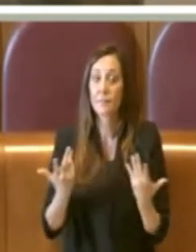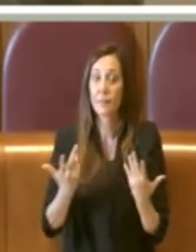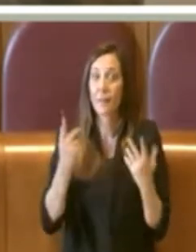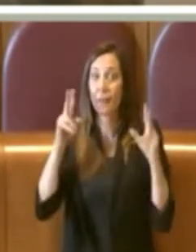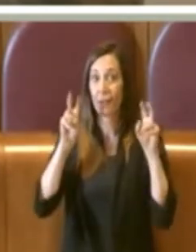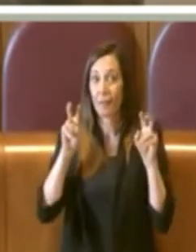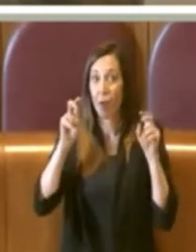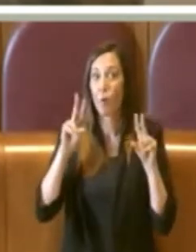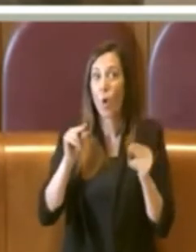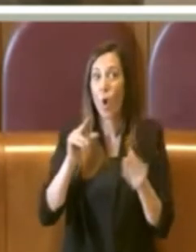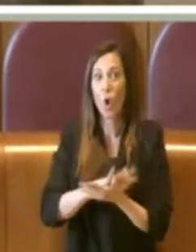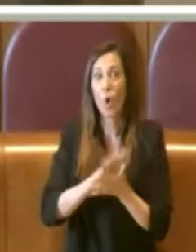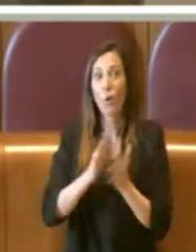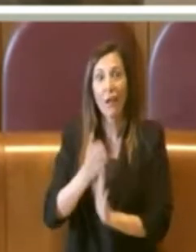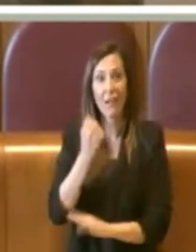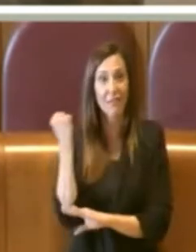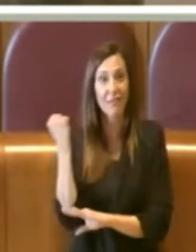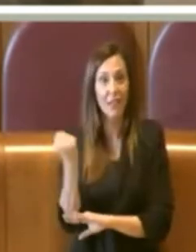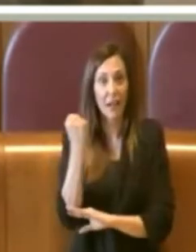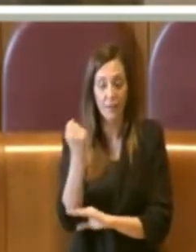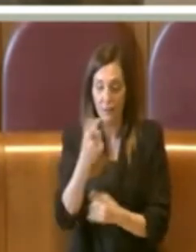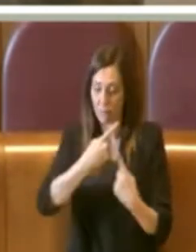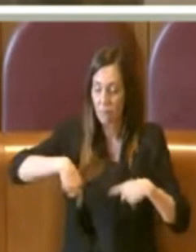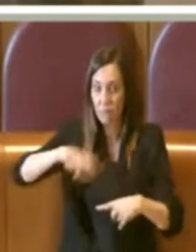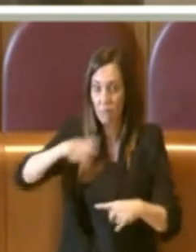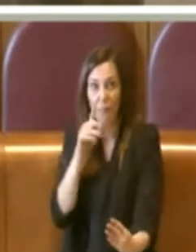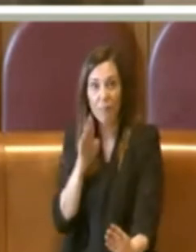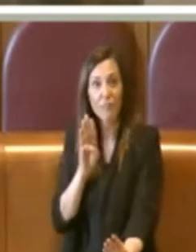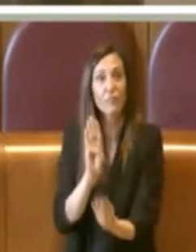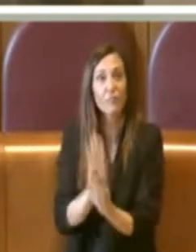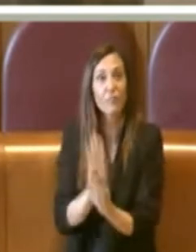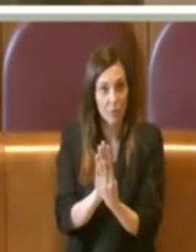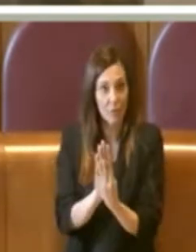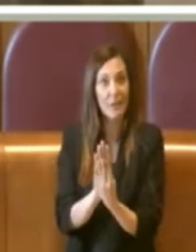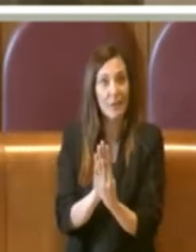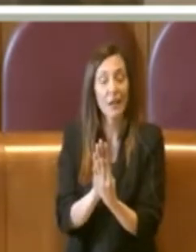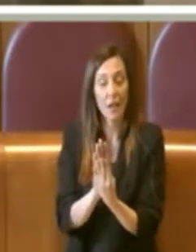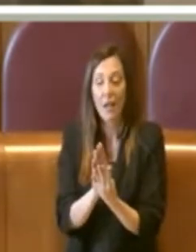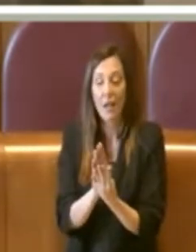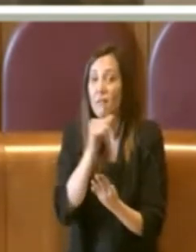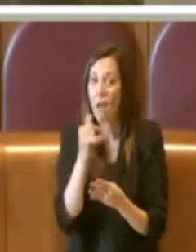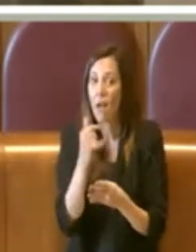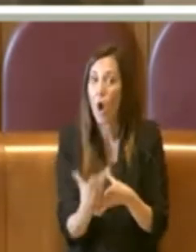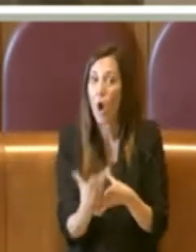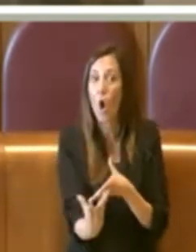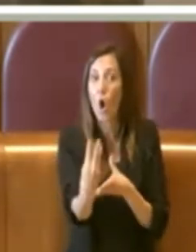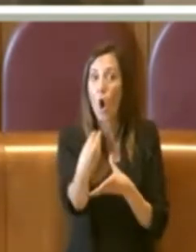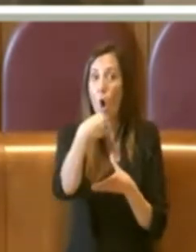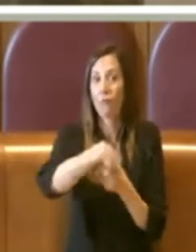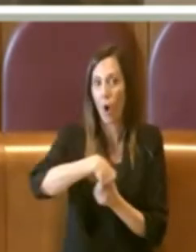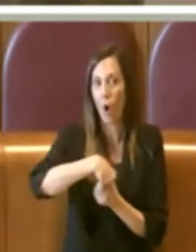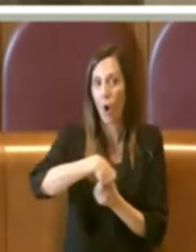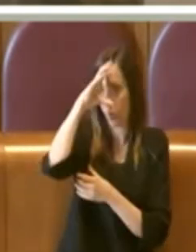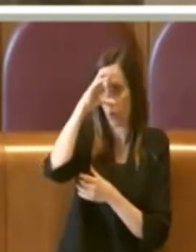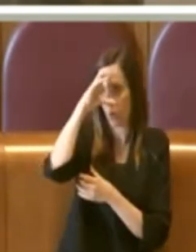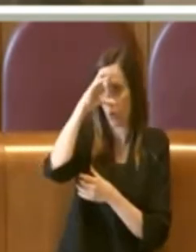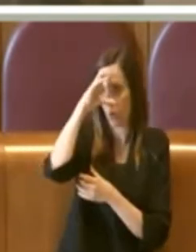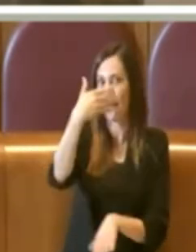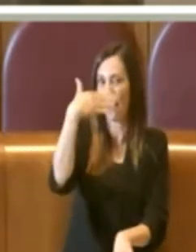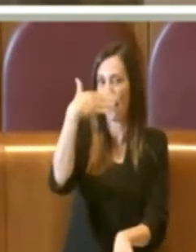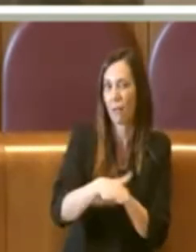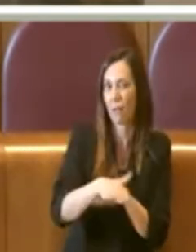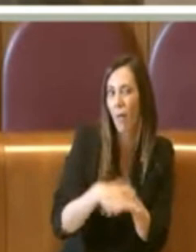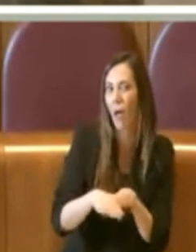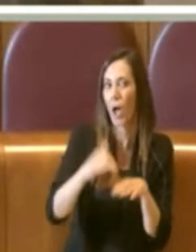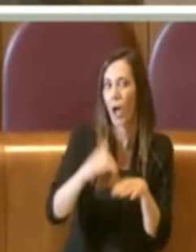tema del nuovo contratto di servizio è un tema che dovremo affrontare, sul quale sarà bene coinvolgere le università, agli esperti, i